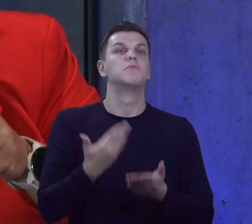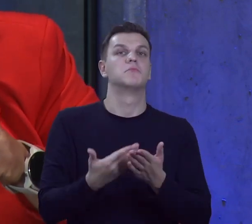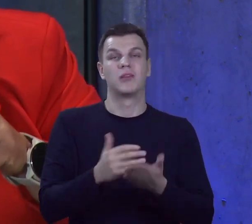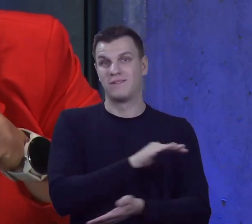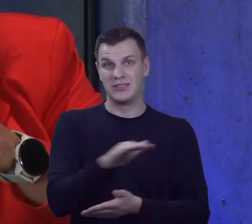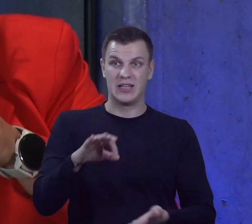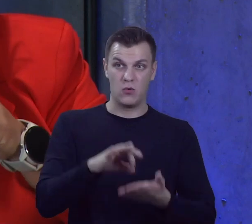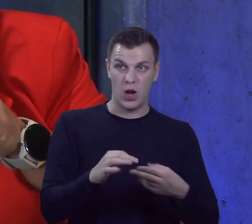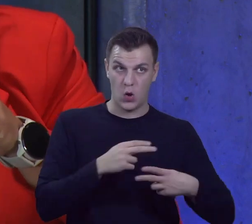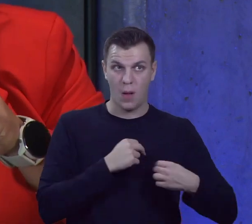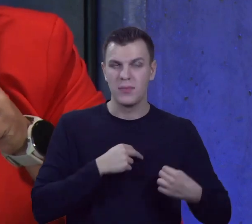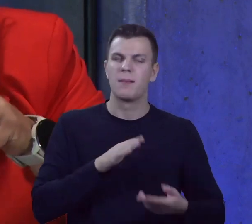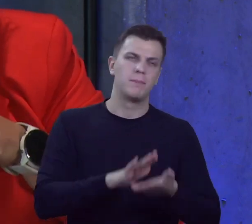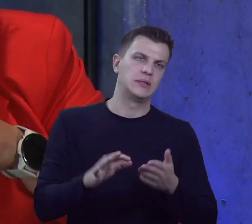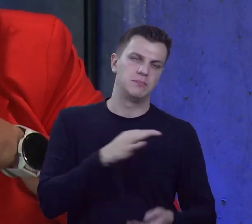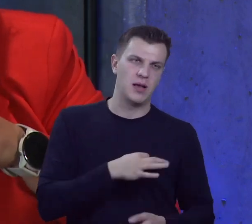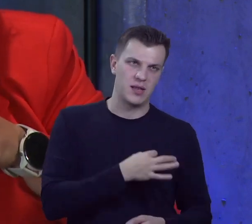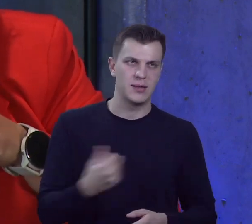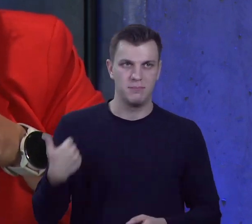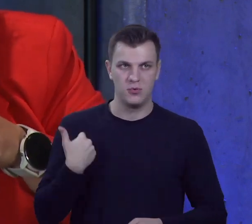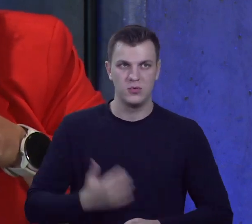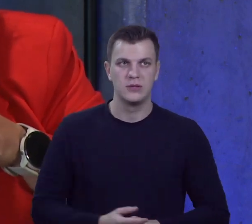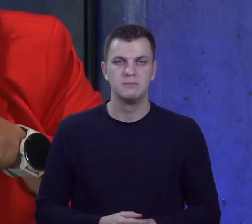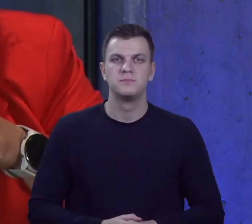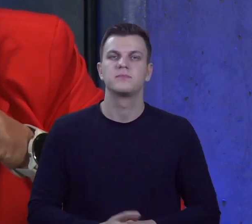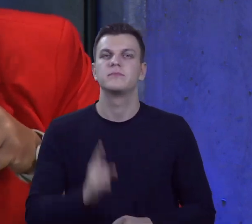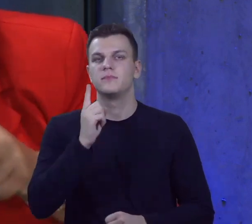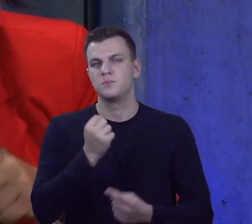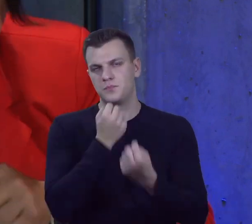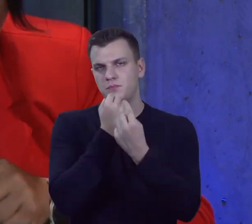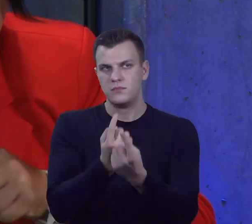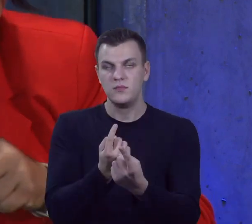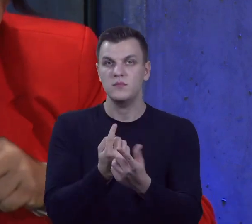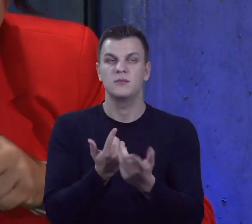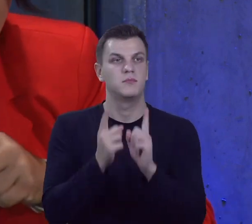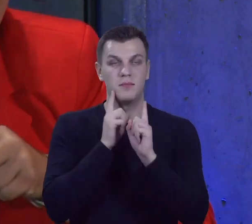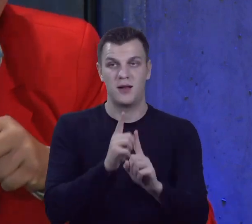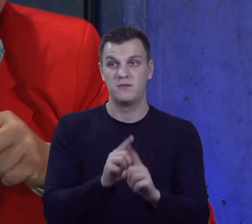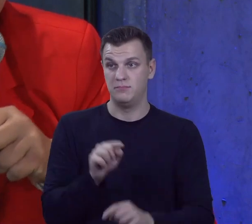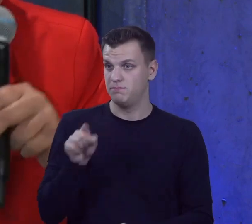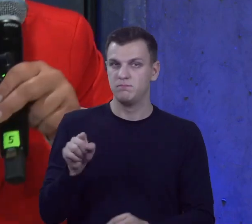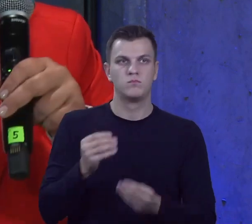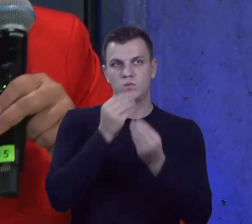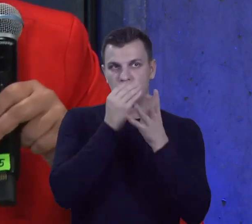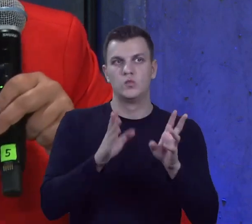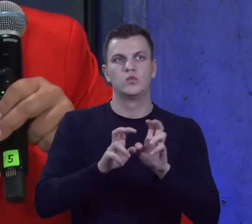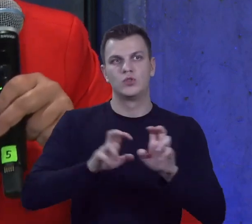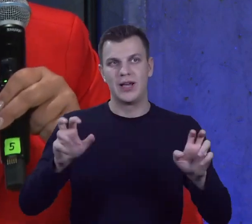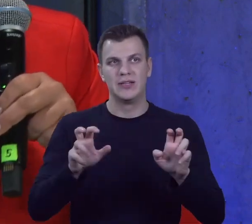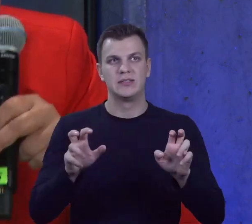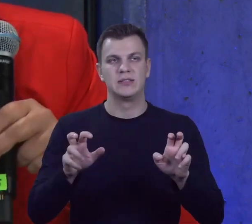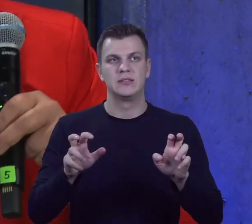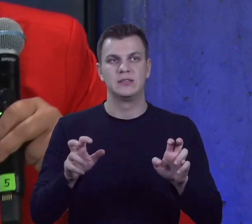który nie był też partyjny. Natomiast powiem Państwu, że to jest fantastyczny moment, w którym można